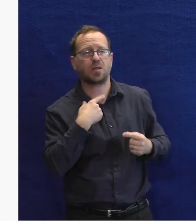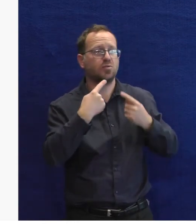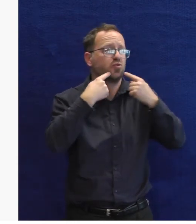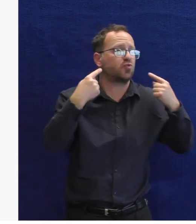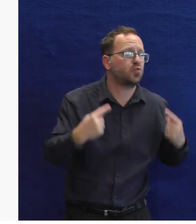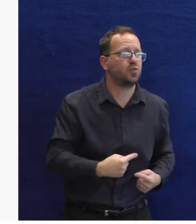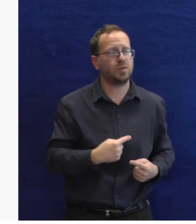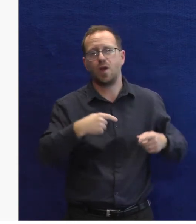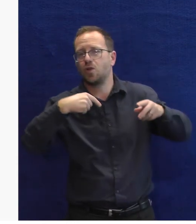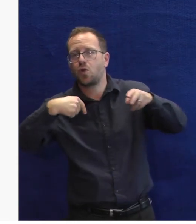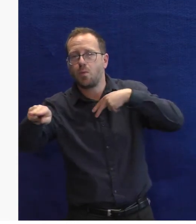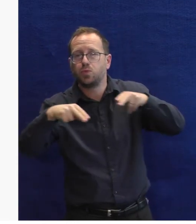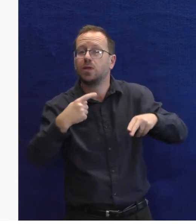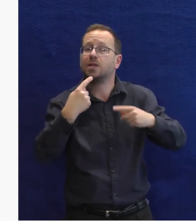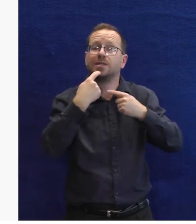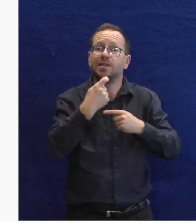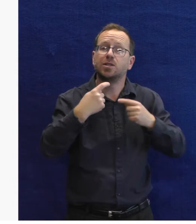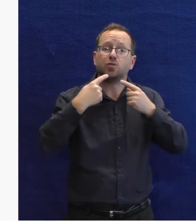vyzkoušíte, nebo když mi napíšete,